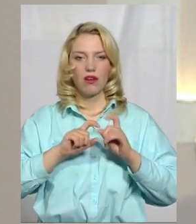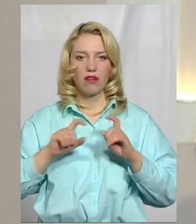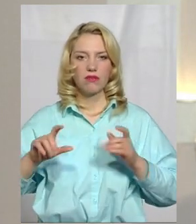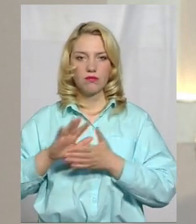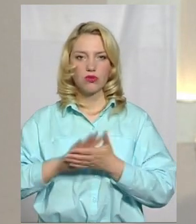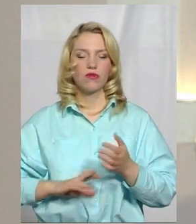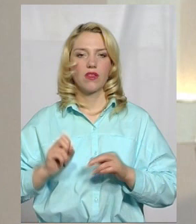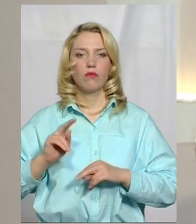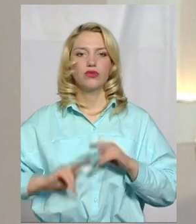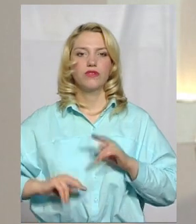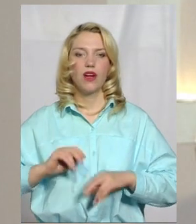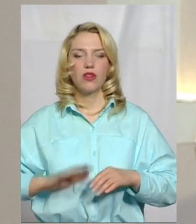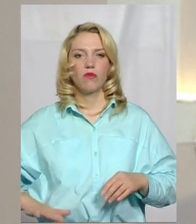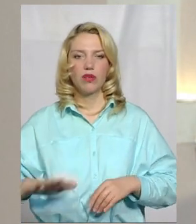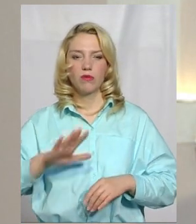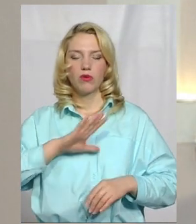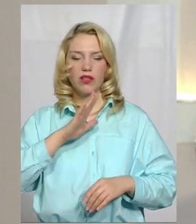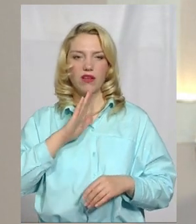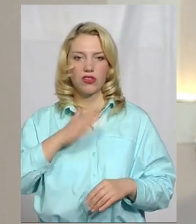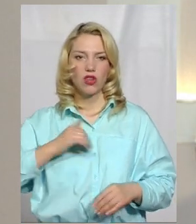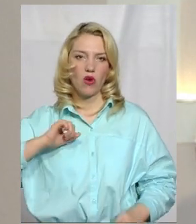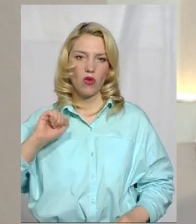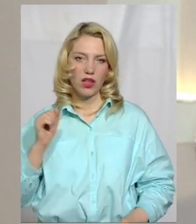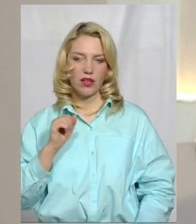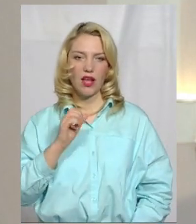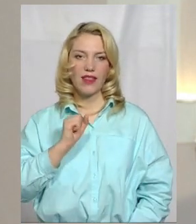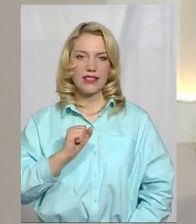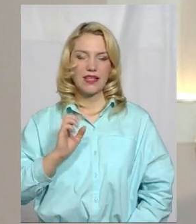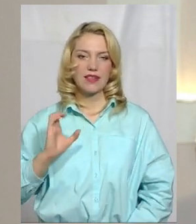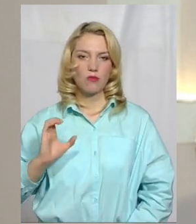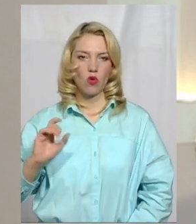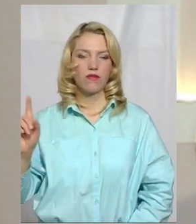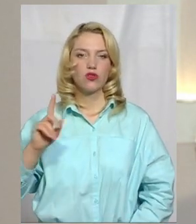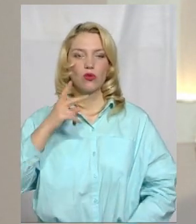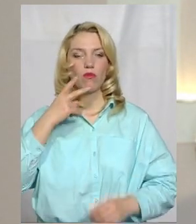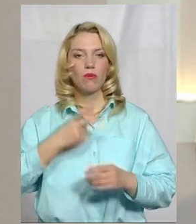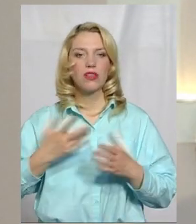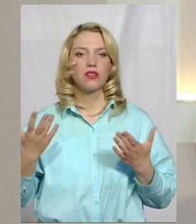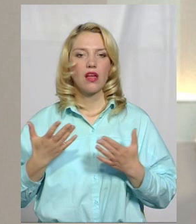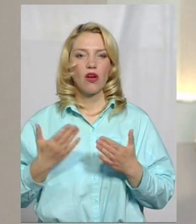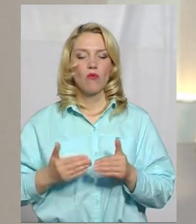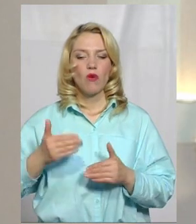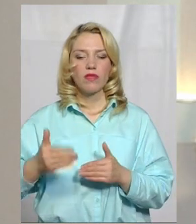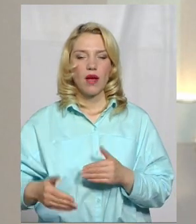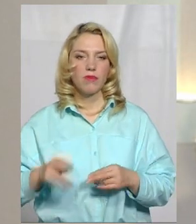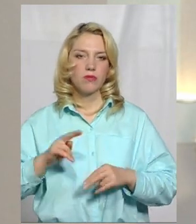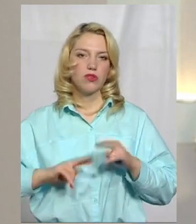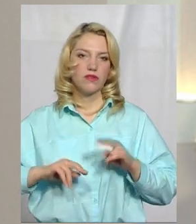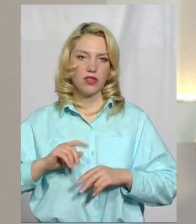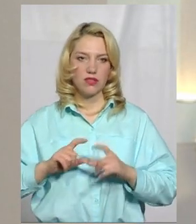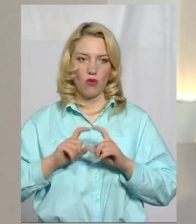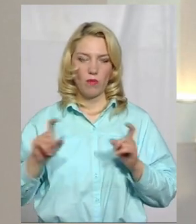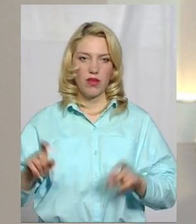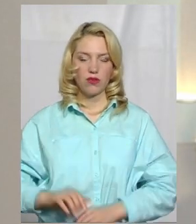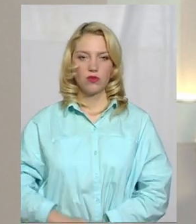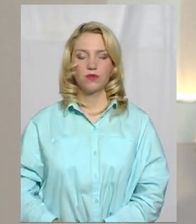На будівельному майданчику побувала наша колега Анастасія Збродова, аби побачити, на якому етапі будівництво об